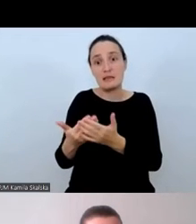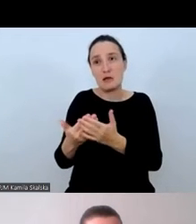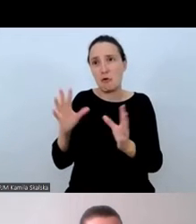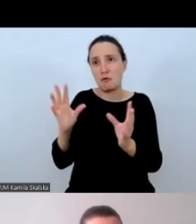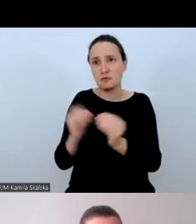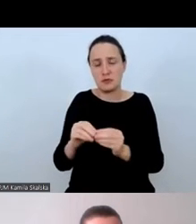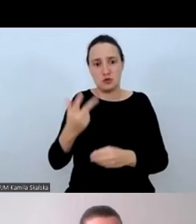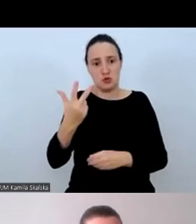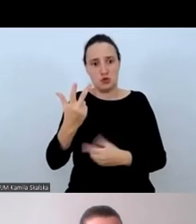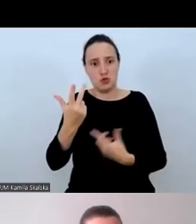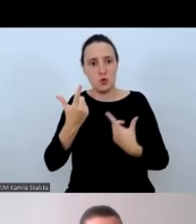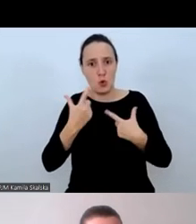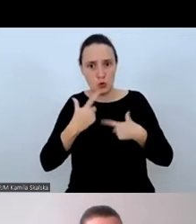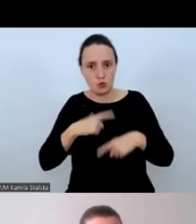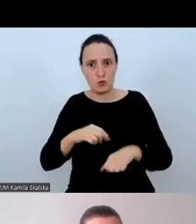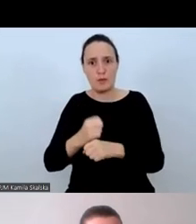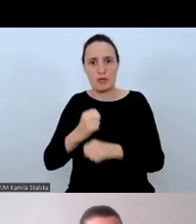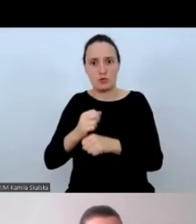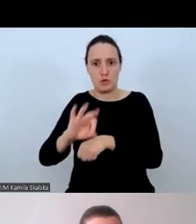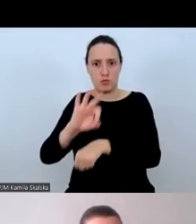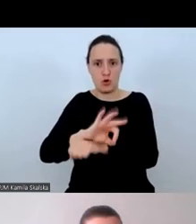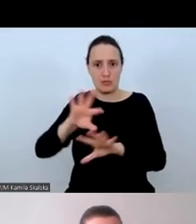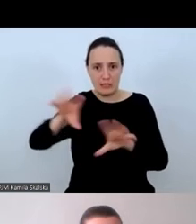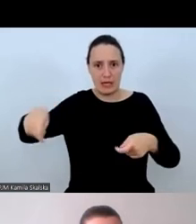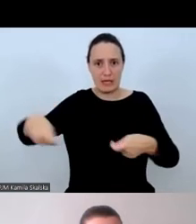osoby pracujące przy tym projekcie.